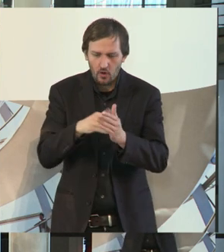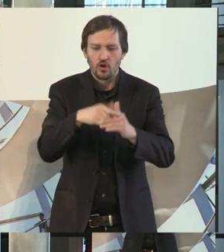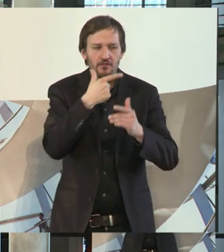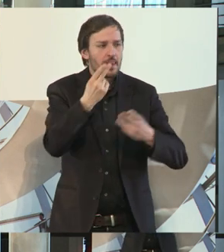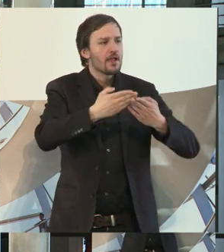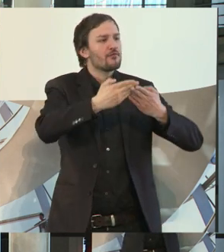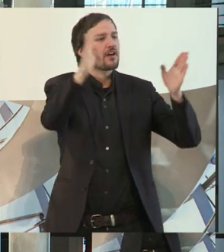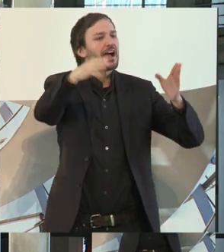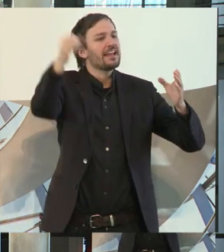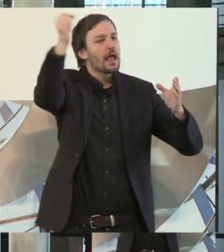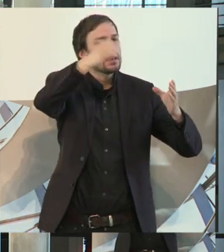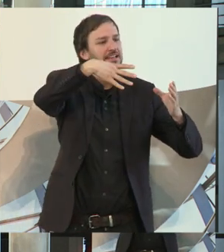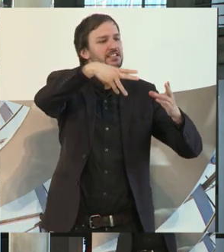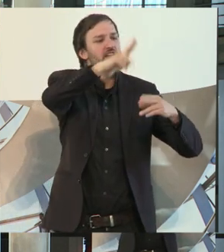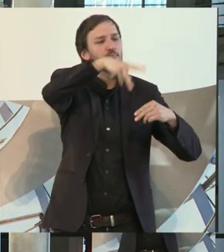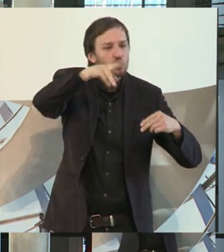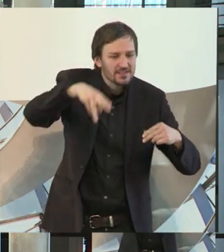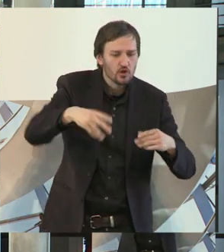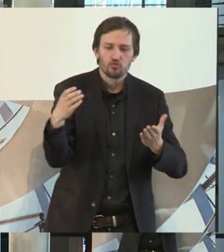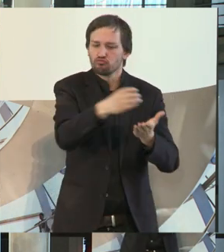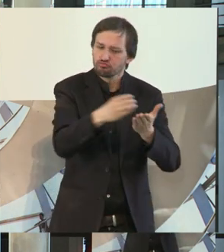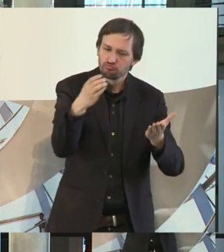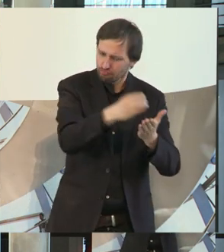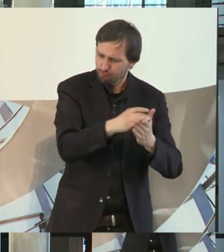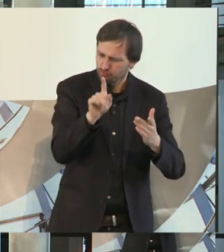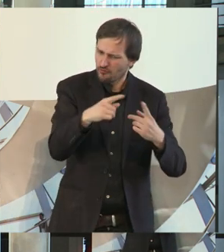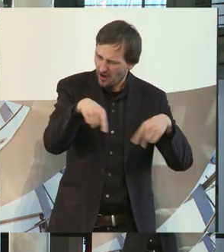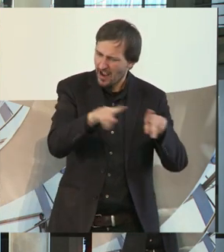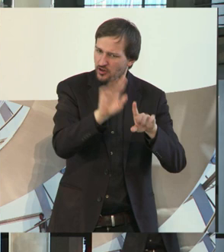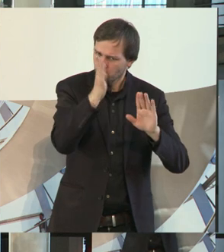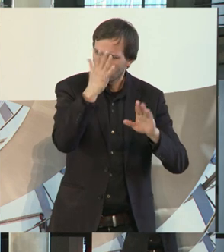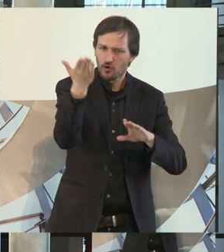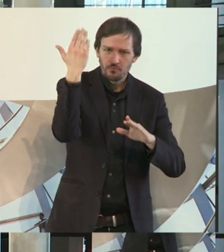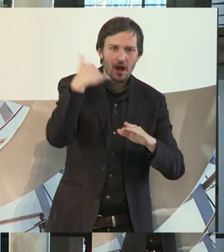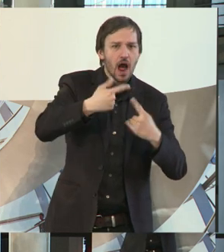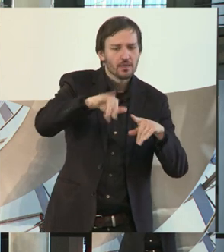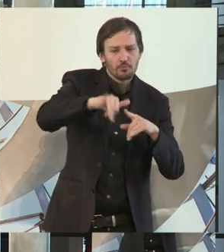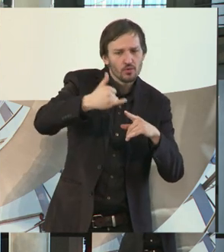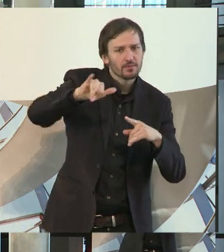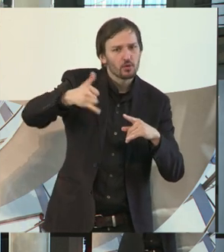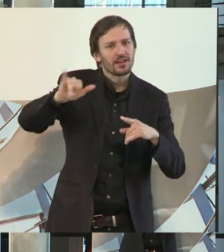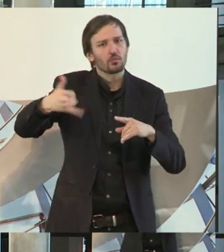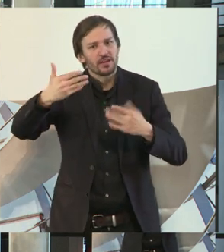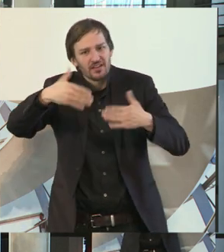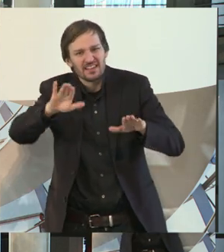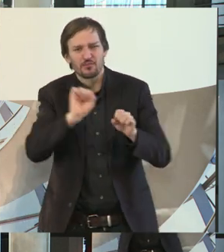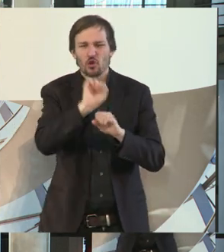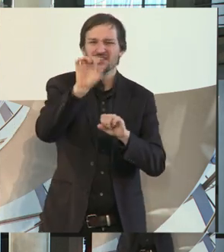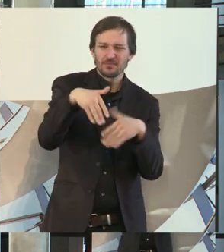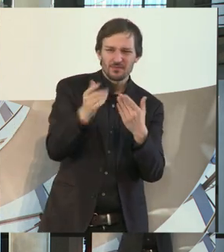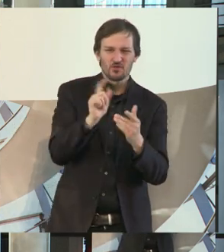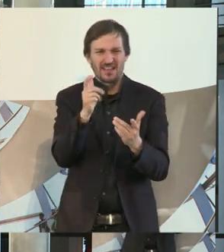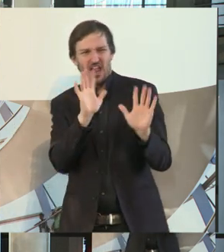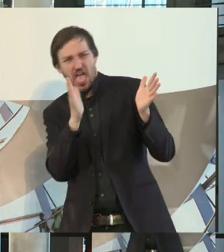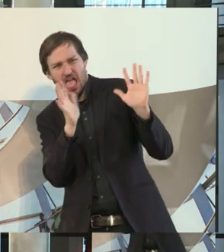so wie es der Verein ja schon in anderen Projekten auch ganz erfolgreich umgesetzt hat. Und trotzdem gab es da erst mal Widerstand. Erzählen Sie doch mal